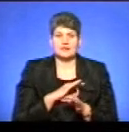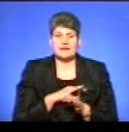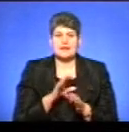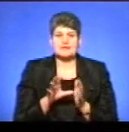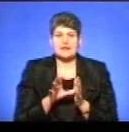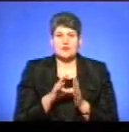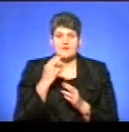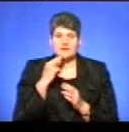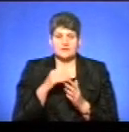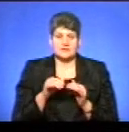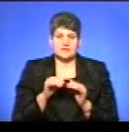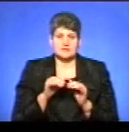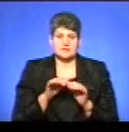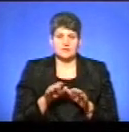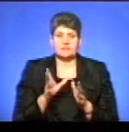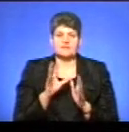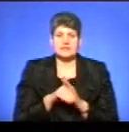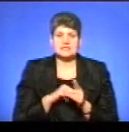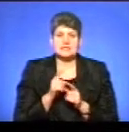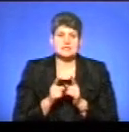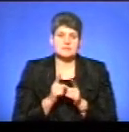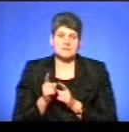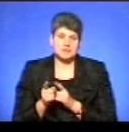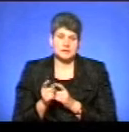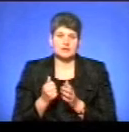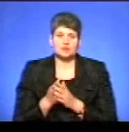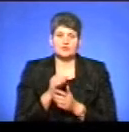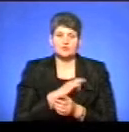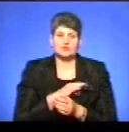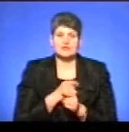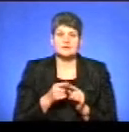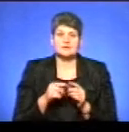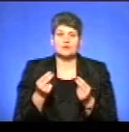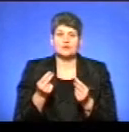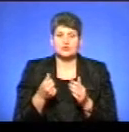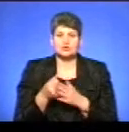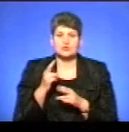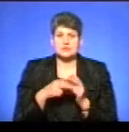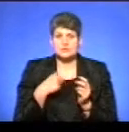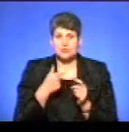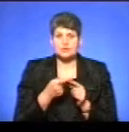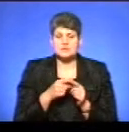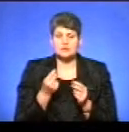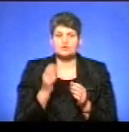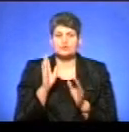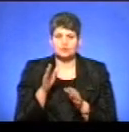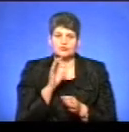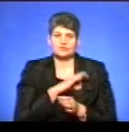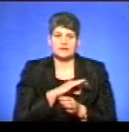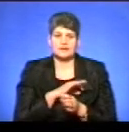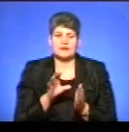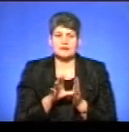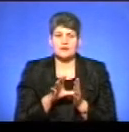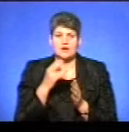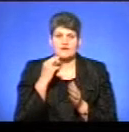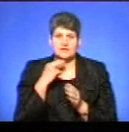енереефективні заходи. Тобто ми зараз внесли зміни до використання тих грошей. І до кінця року ці гроші будуть використані на енереефективні